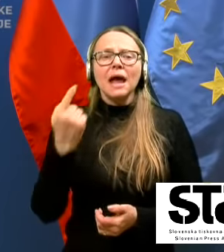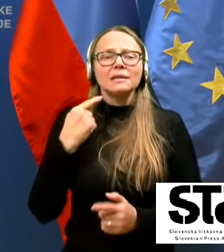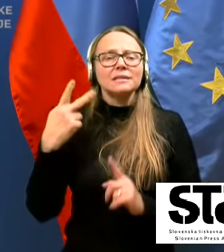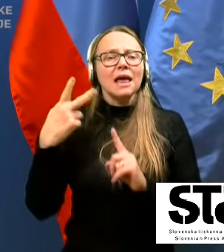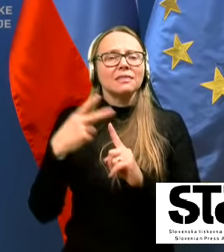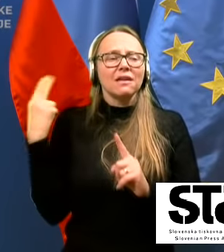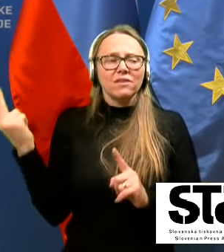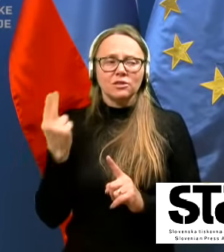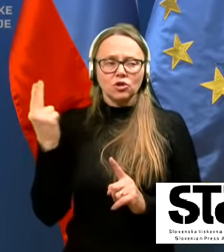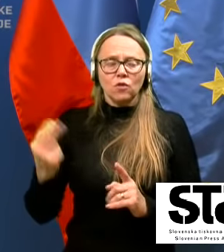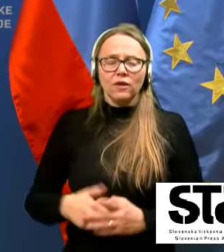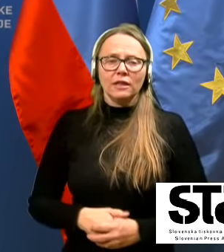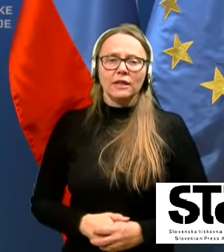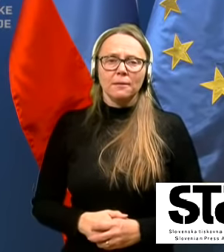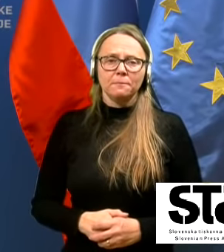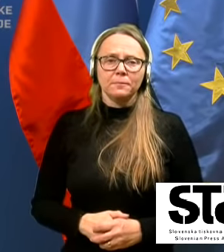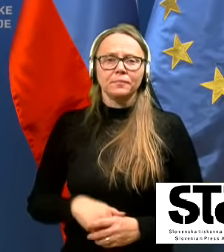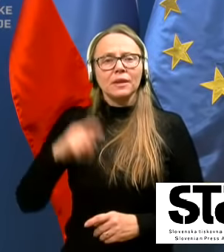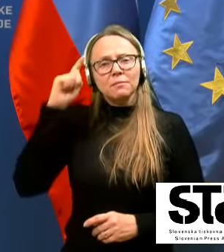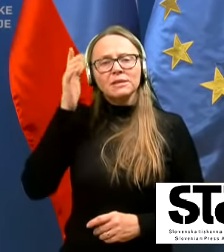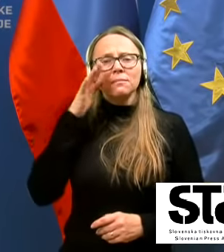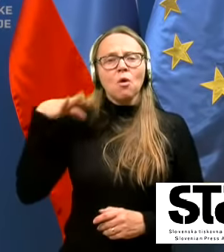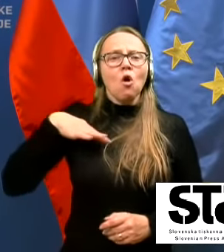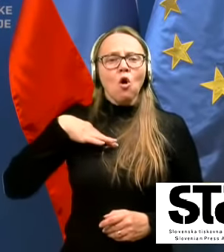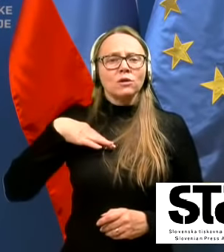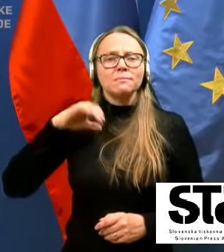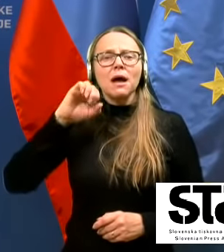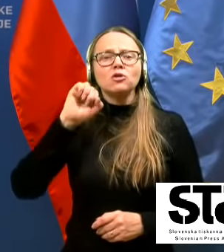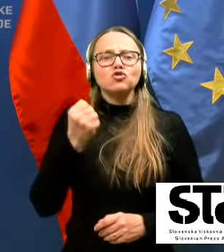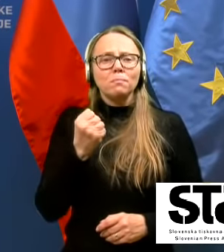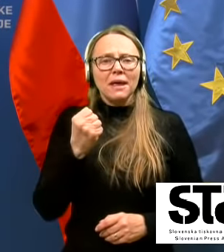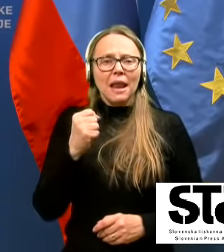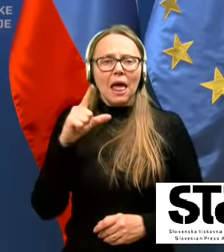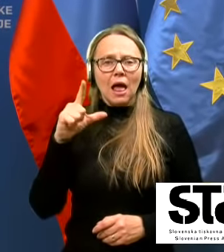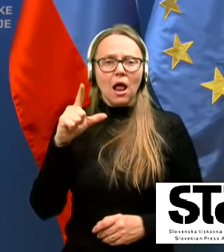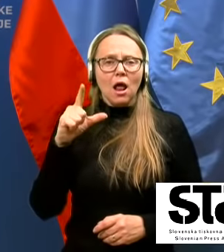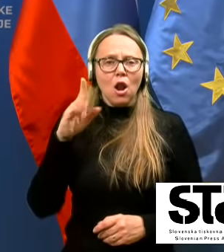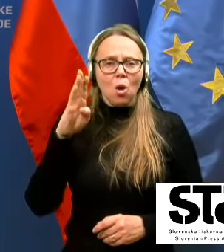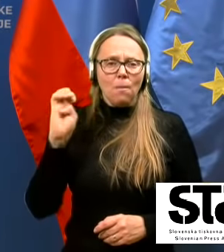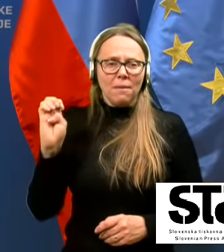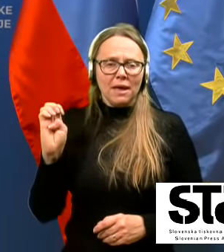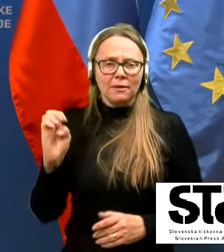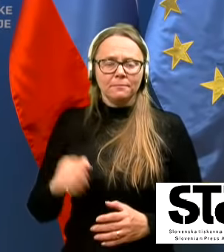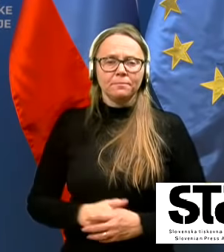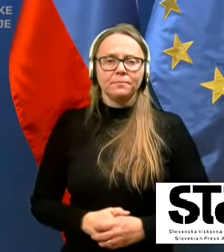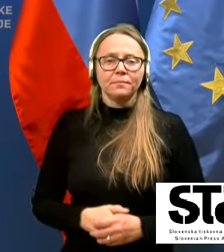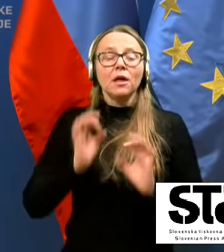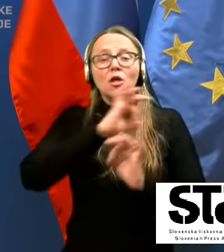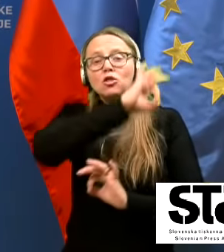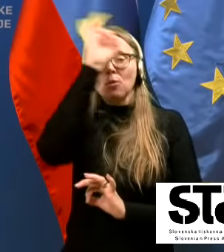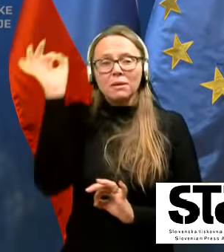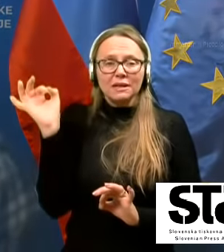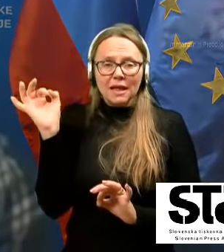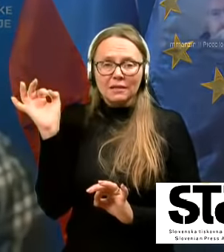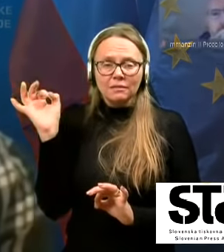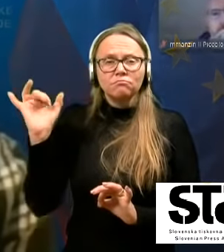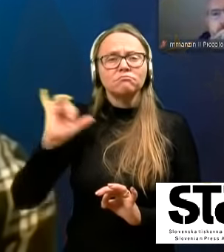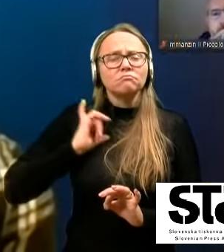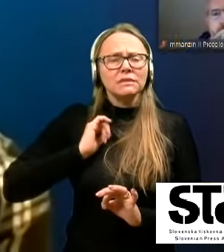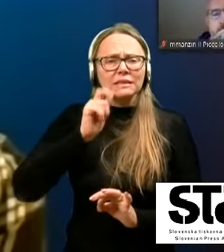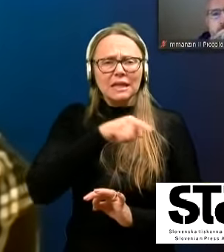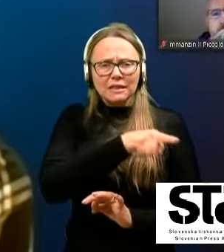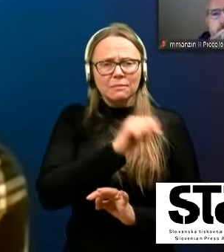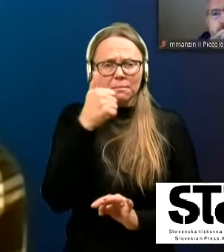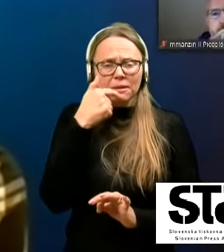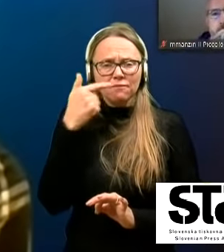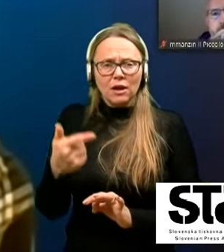TV Slovenija. Mislim, da bo to gospa Špela Lobe. Tako, dober dan. Zanima me najprej,